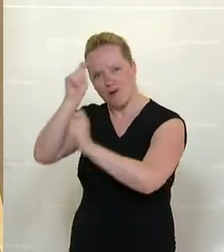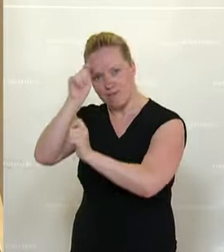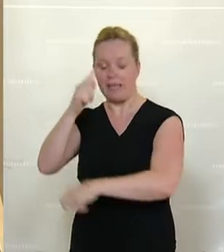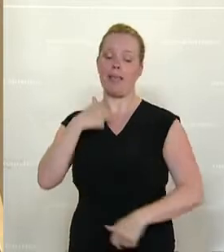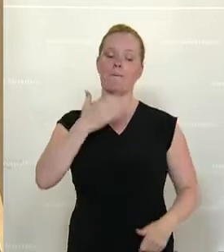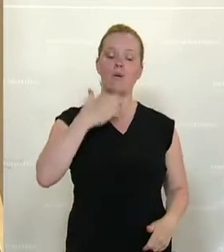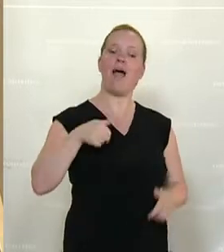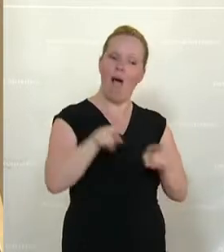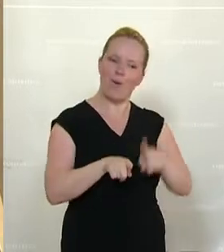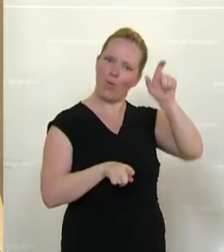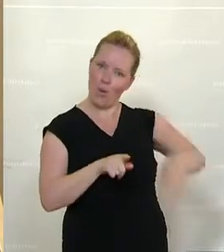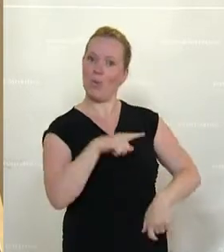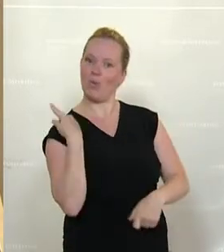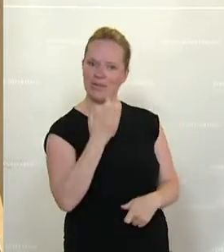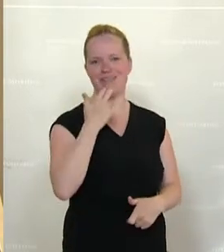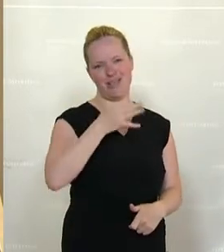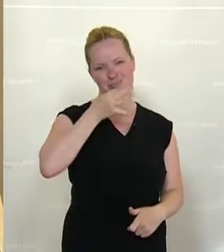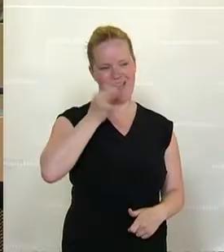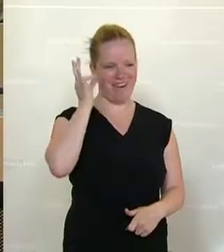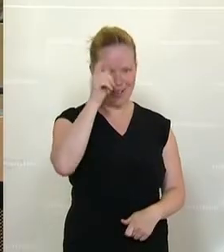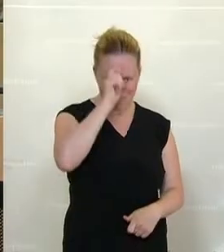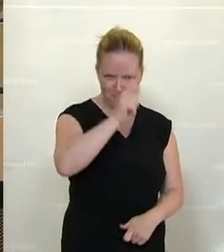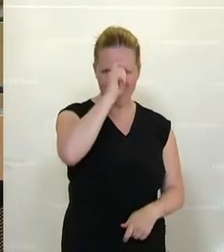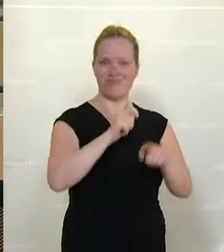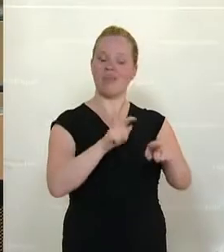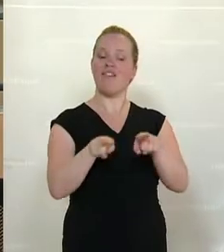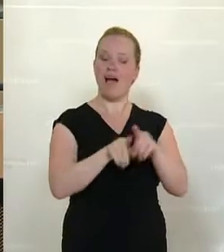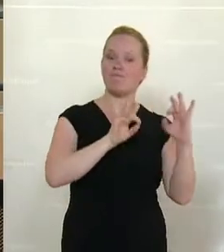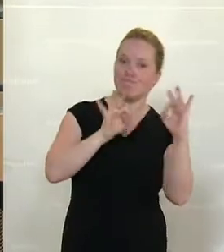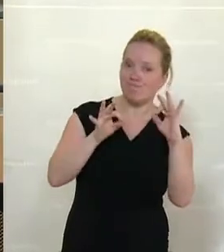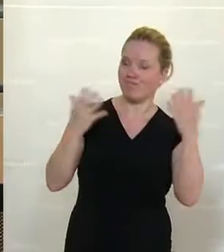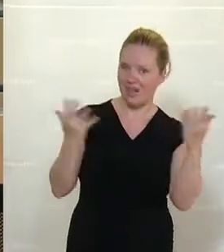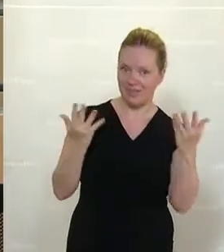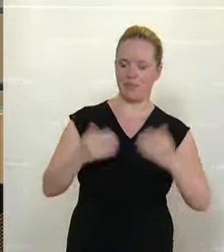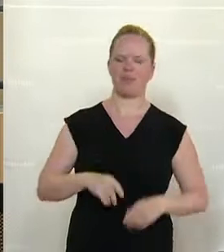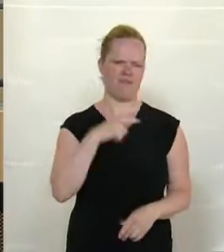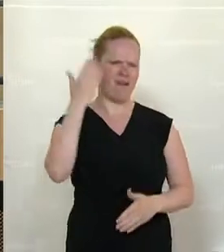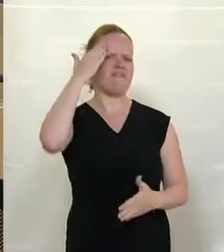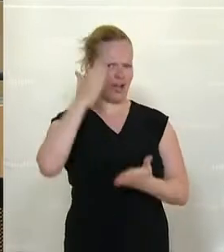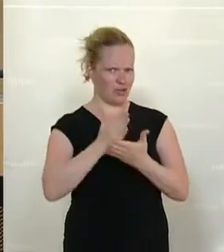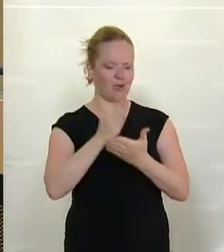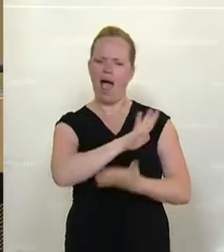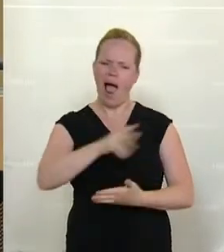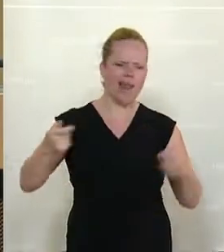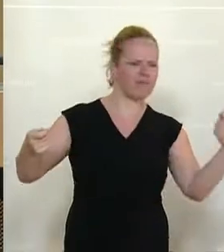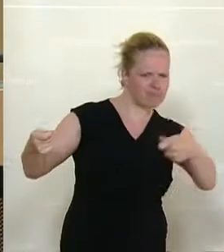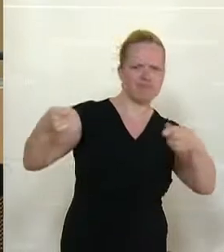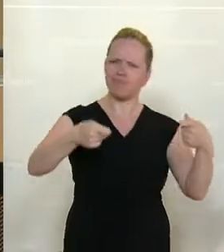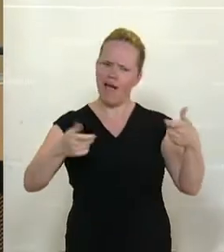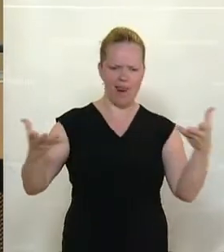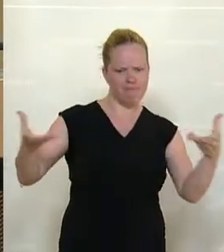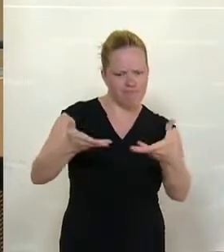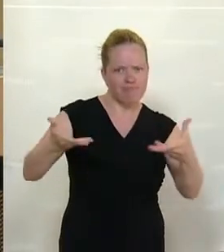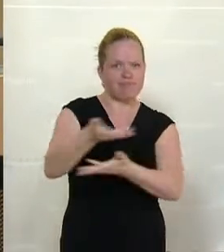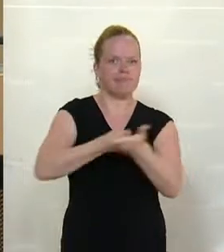das Engagement unserer Energiesprecherin erwähnen, die auch dafür gesorgt hat, wobei wir wissen, dass alle einen Beitrag leisten müssen, aber